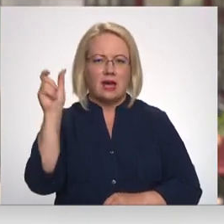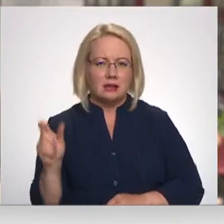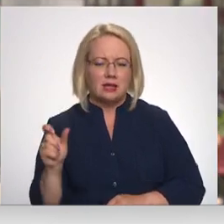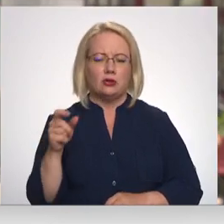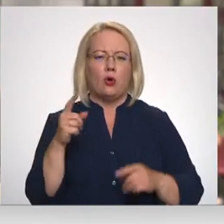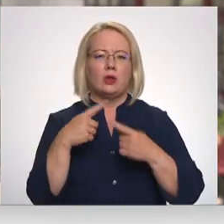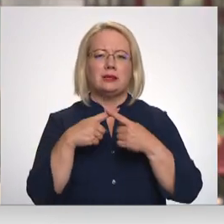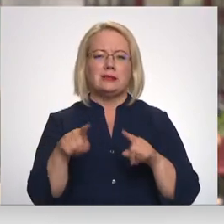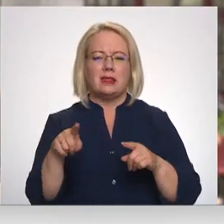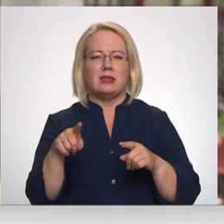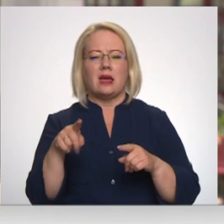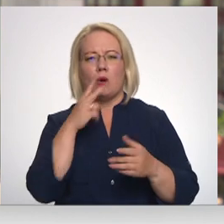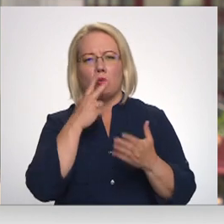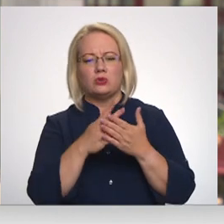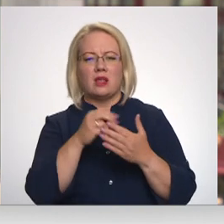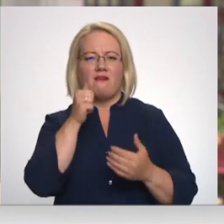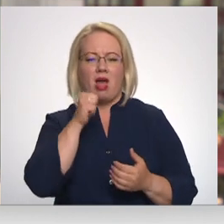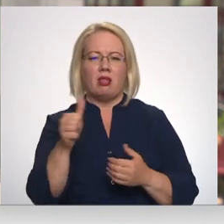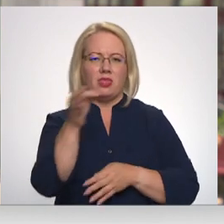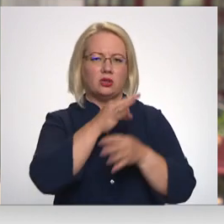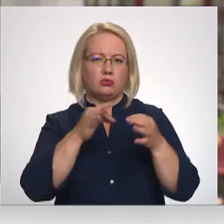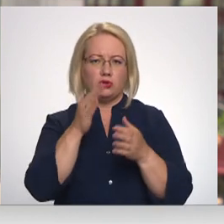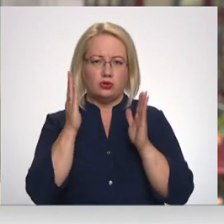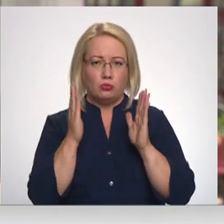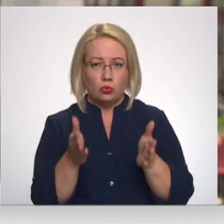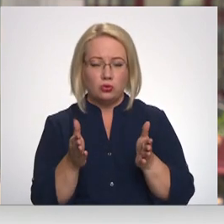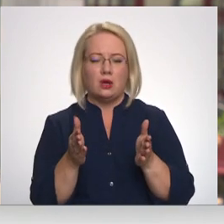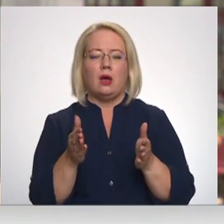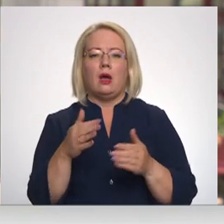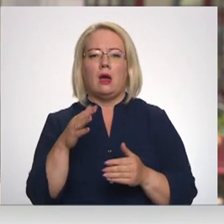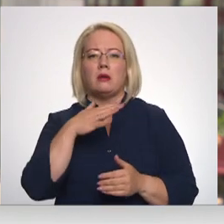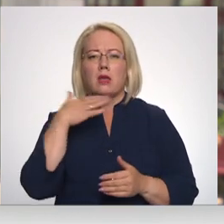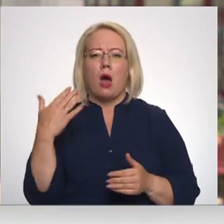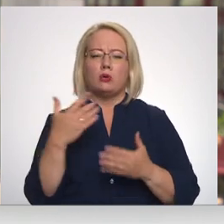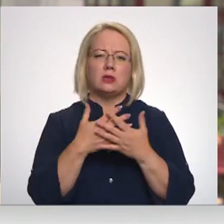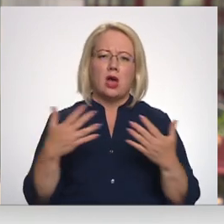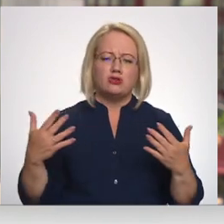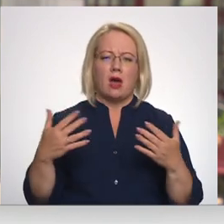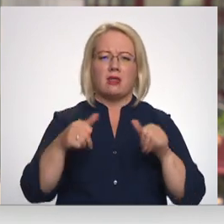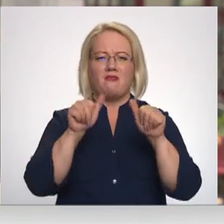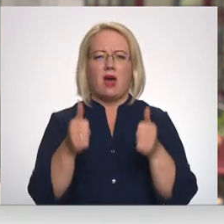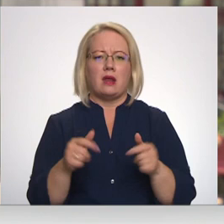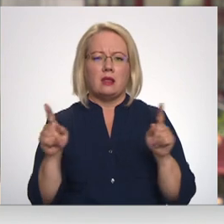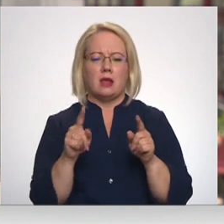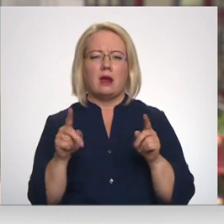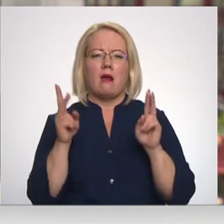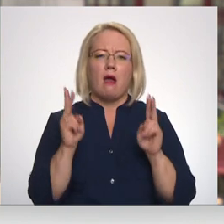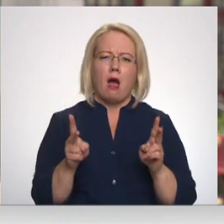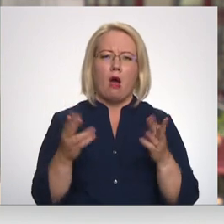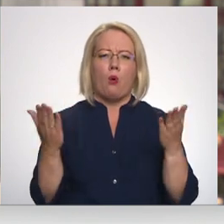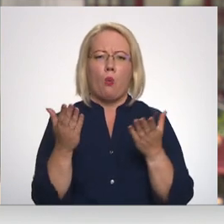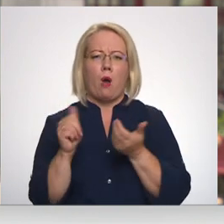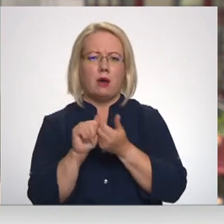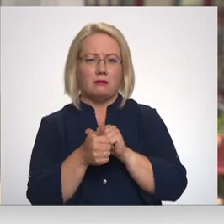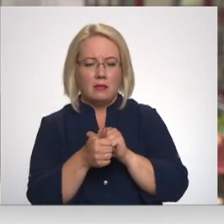versijām, par to diskusijas turpināsies. Protams, tur ir daudz dažādi varianti par to, kā un ko, bet